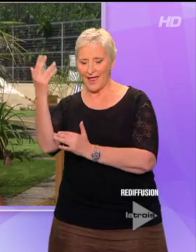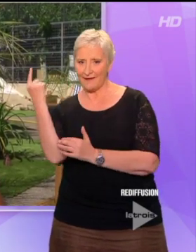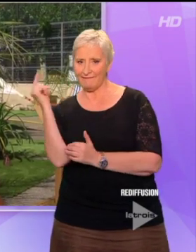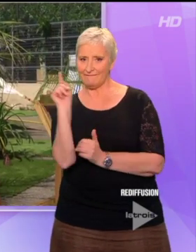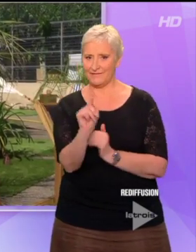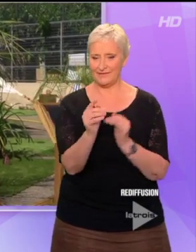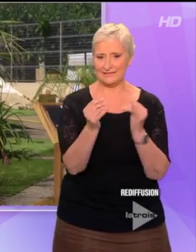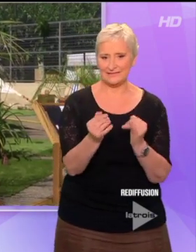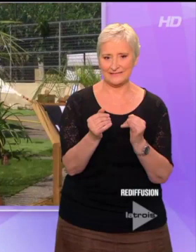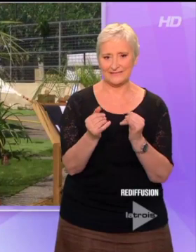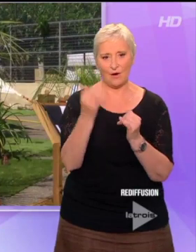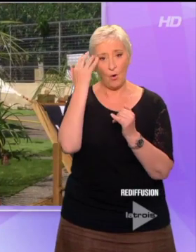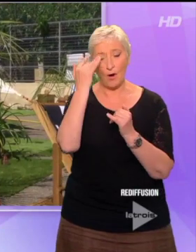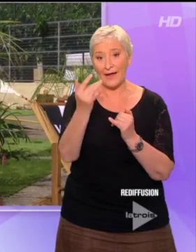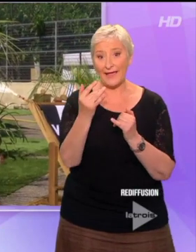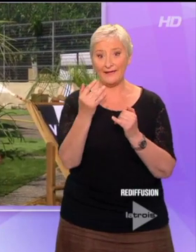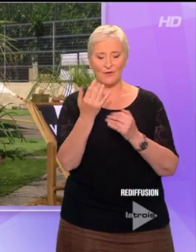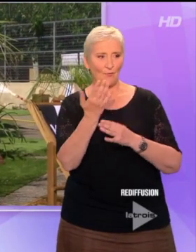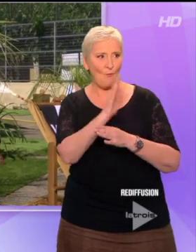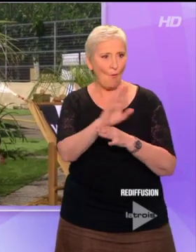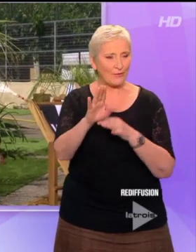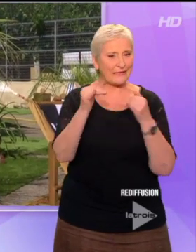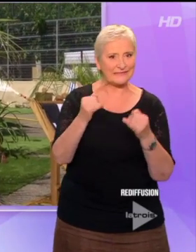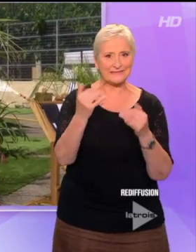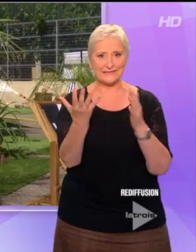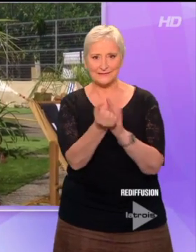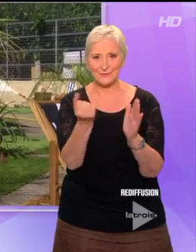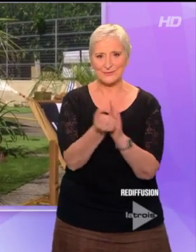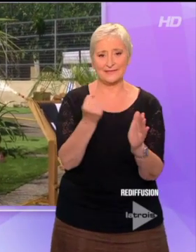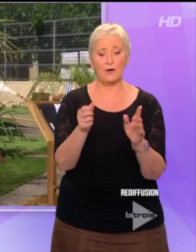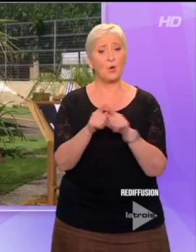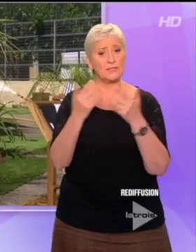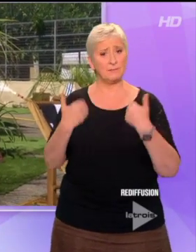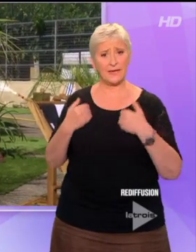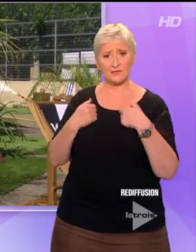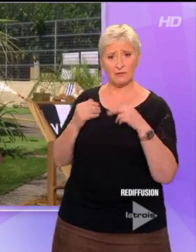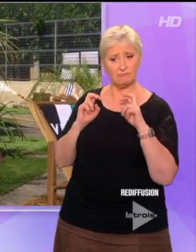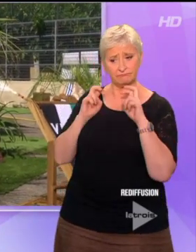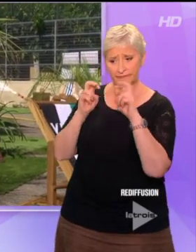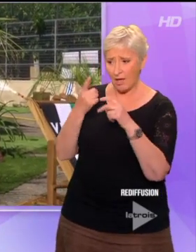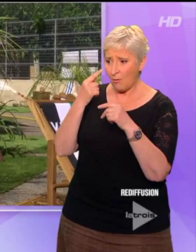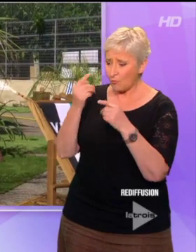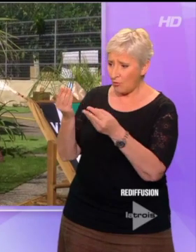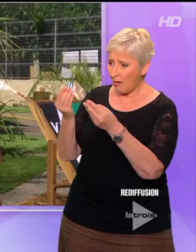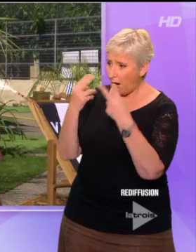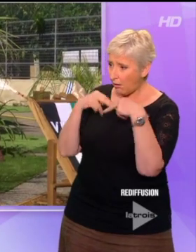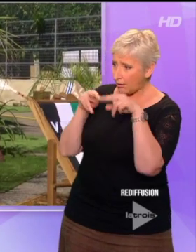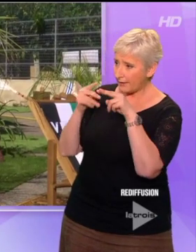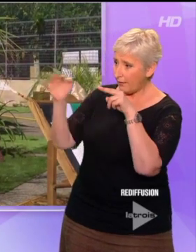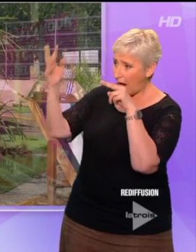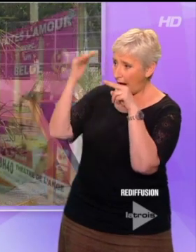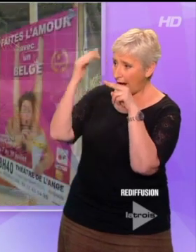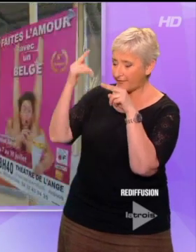Les artistes rêvent que leur spectacle brille, qu'ils aient un succès. Et les spectateurs viennent aussi pour rêver. J'ai vu quelques affiches, je pense qu'il y aura quelques